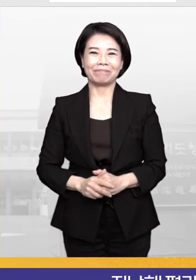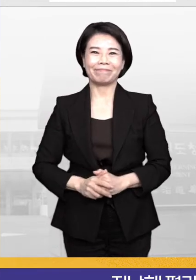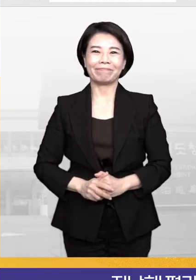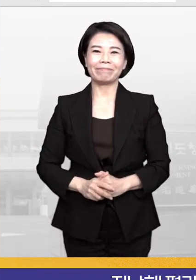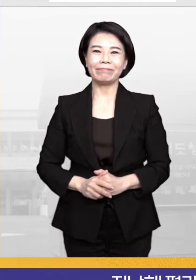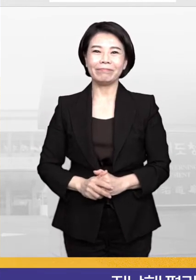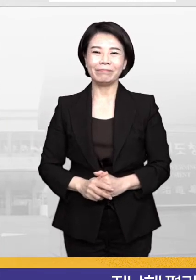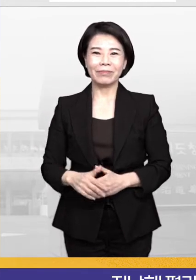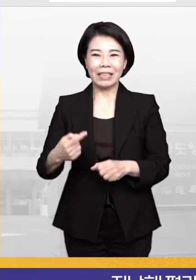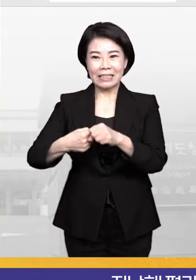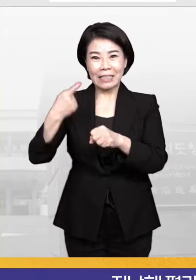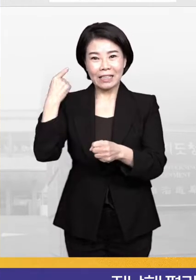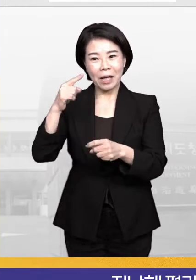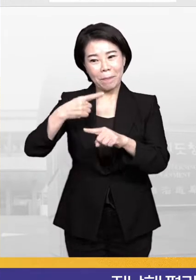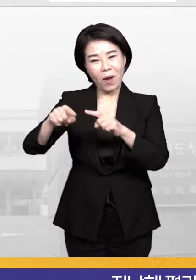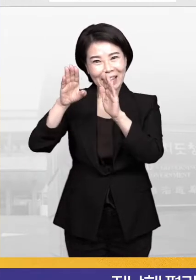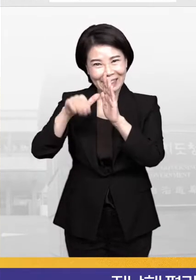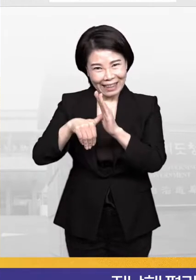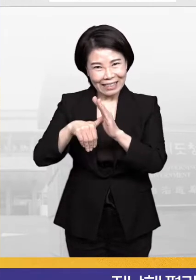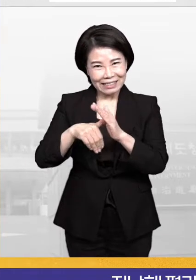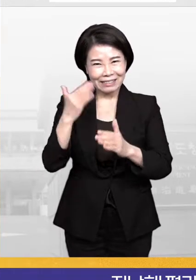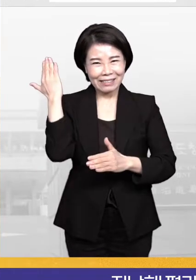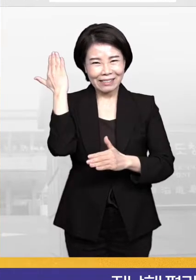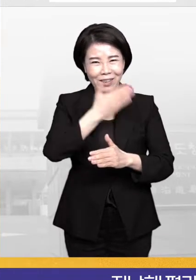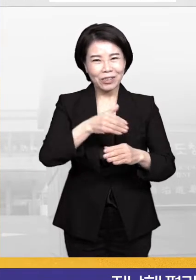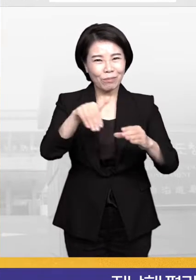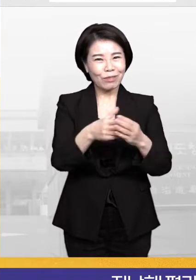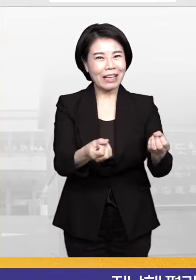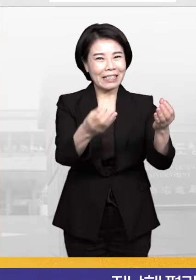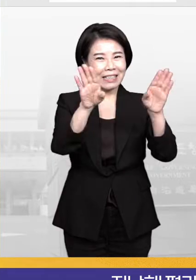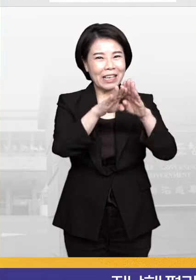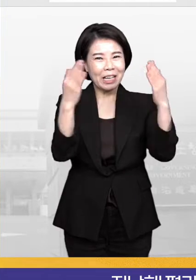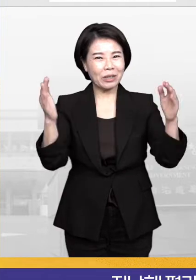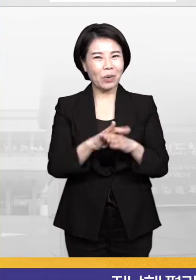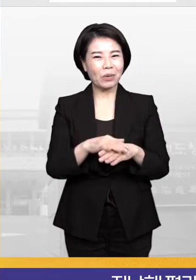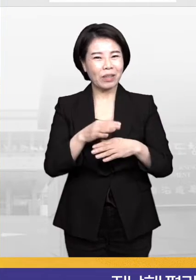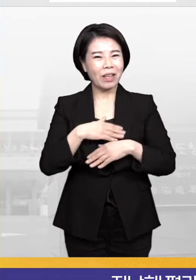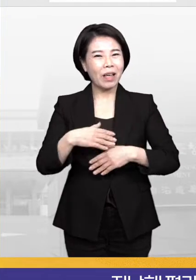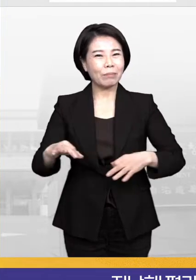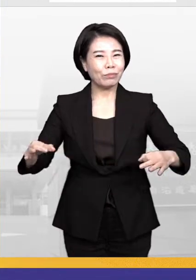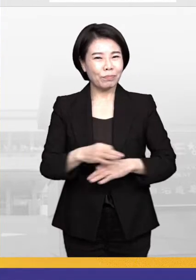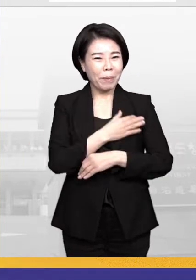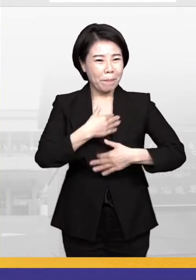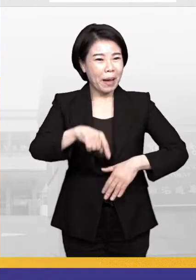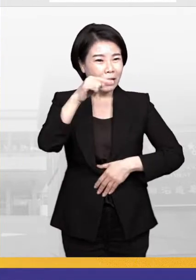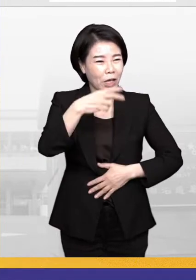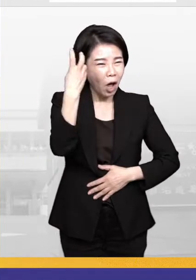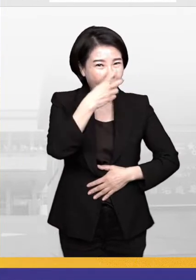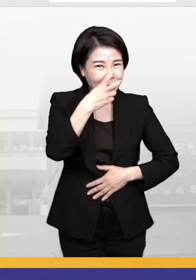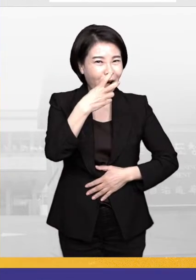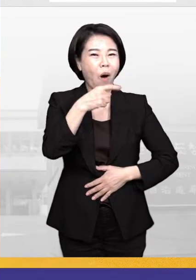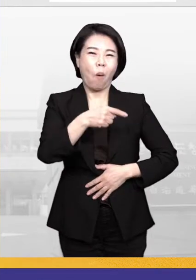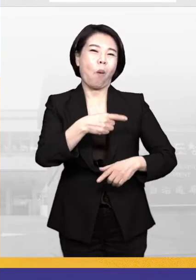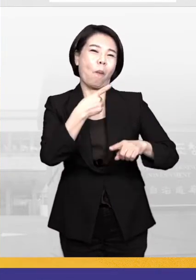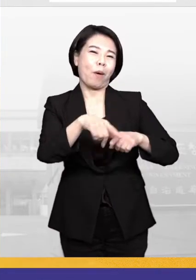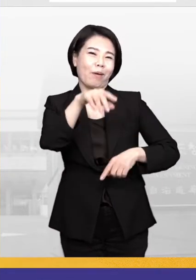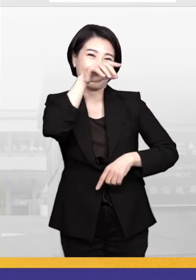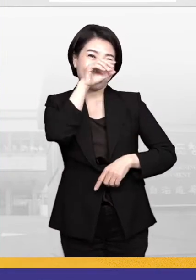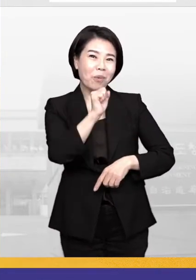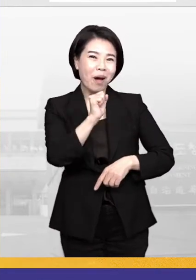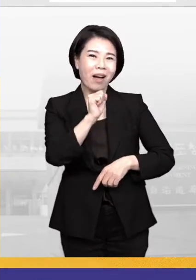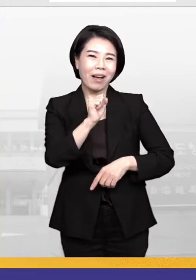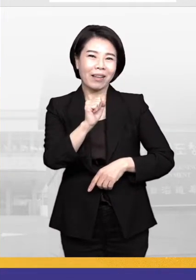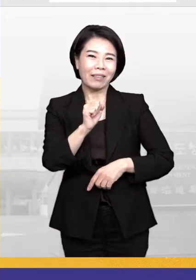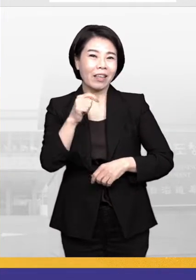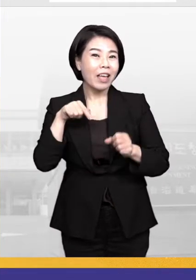지난해 평가에서는 청년문화재 개최, 부패 취약 분야, 청년기동감찰 등에서 좋은 평가를 받았는데요. 이는